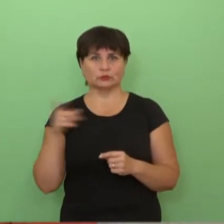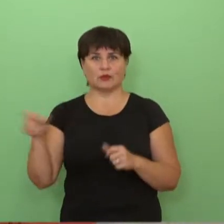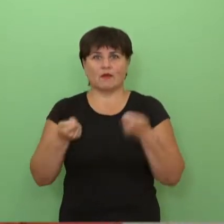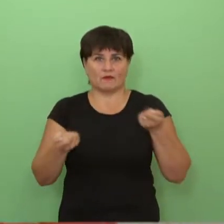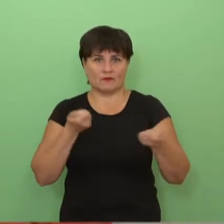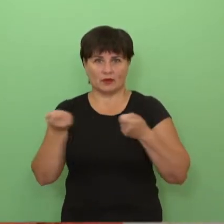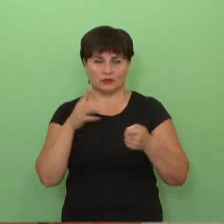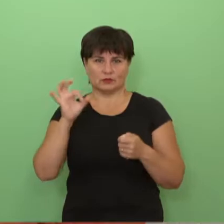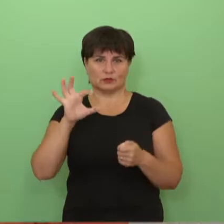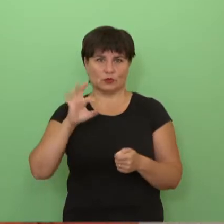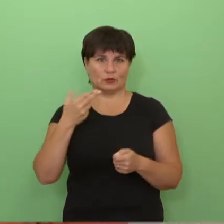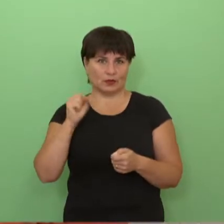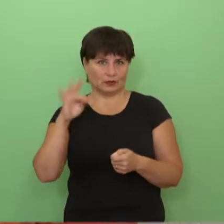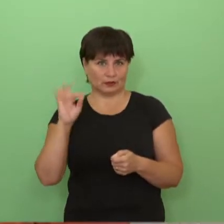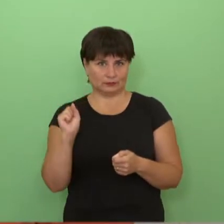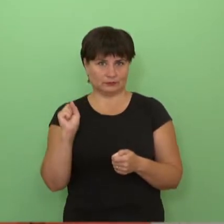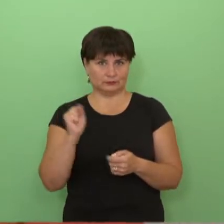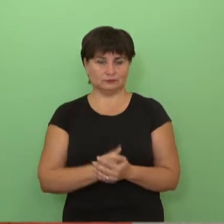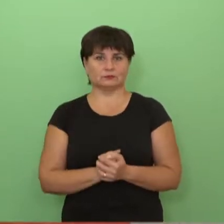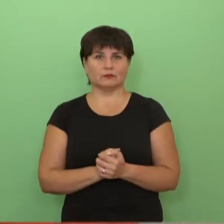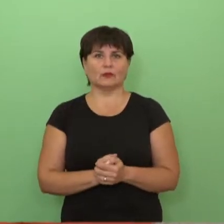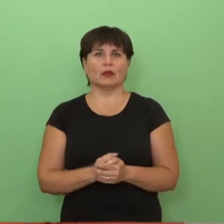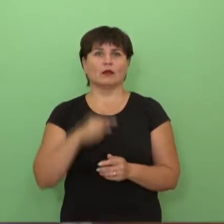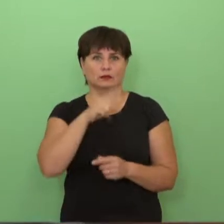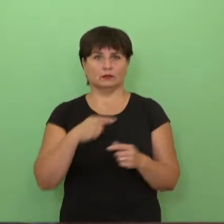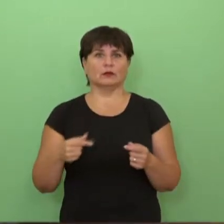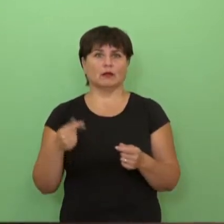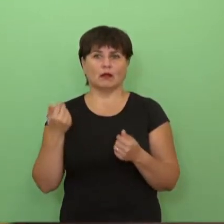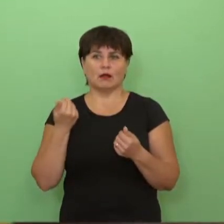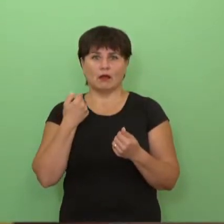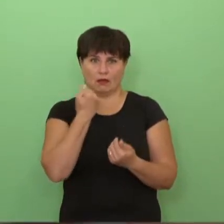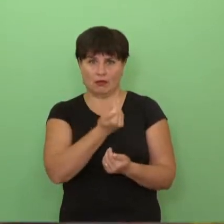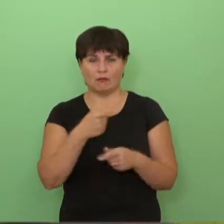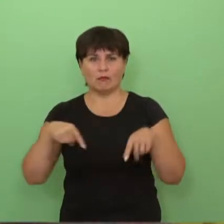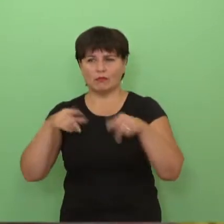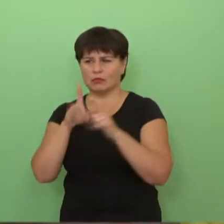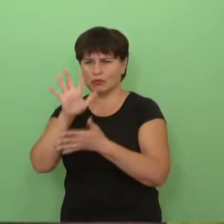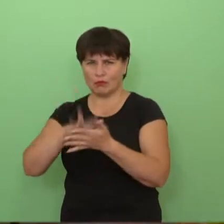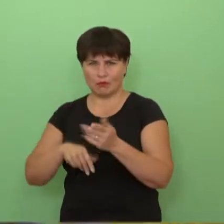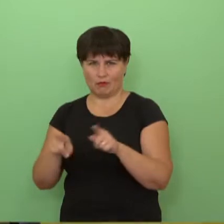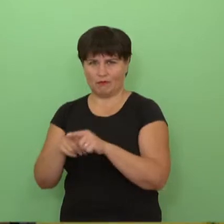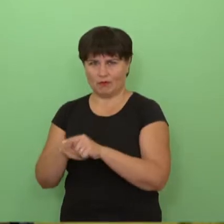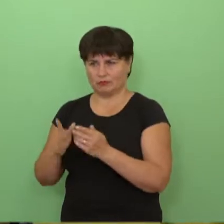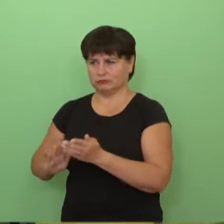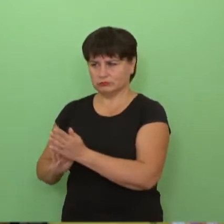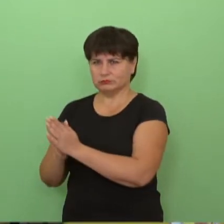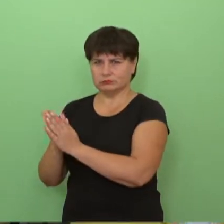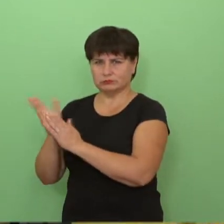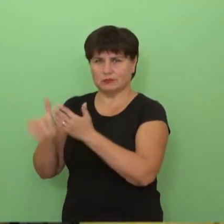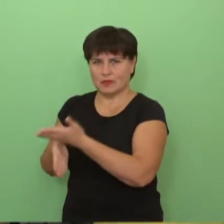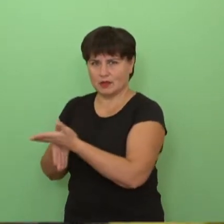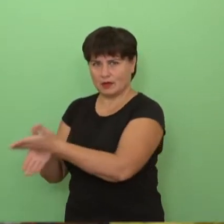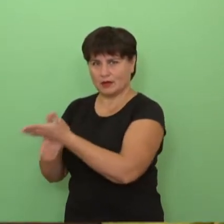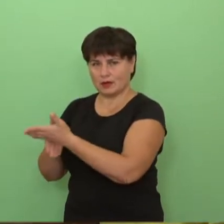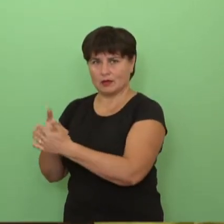vairą perėmus yra sonata. Todėl jiem tai yra labai dėlis paskatinimas ir toliau remti kėdainių samariečių, nes